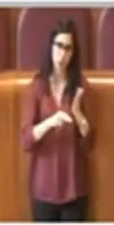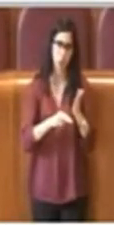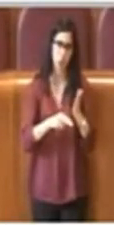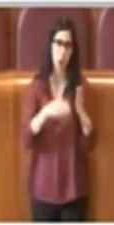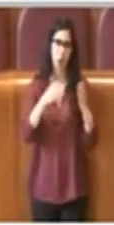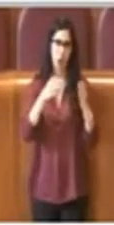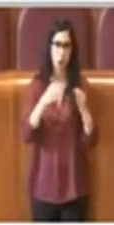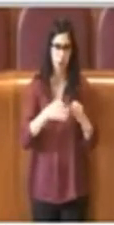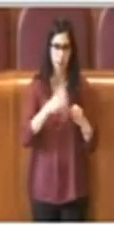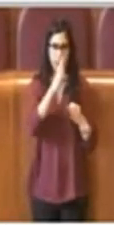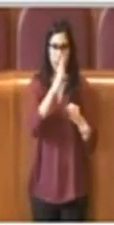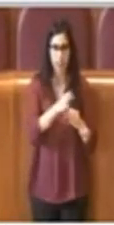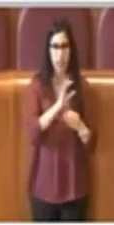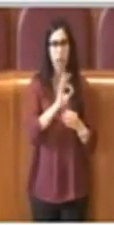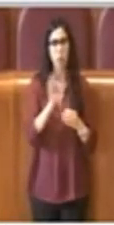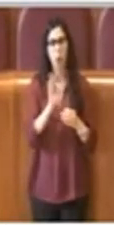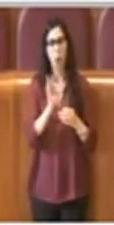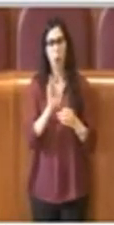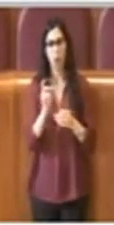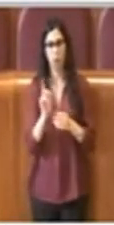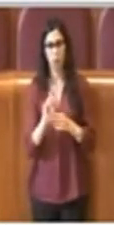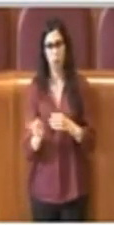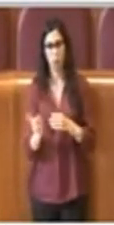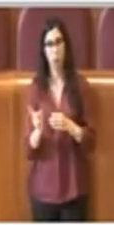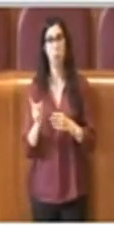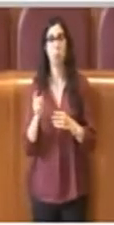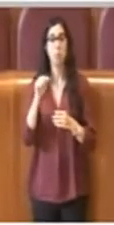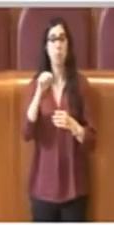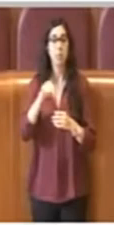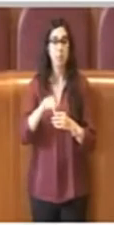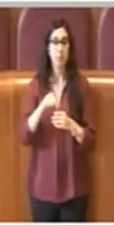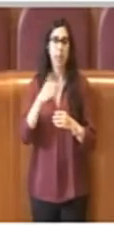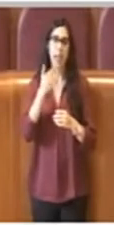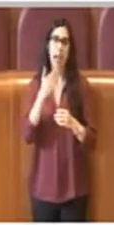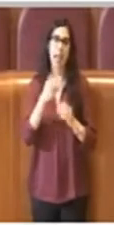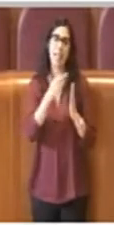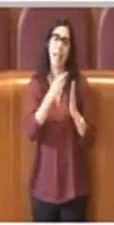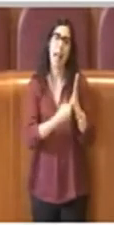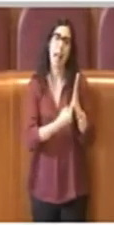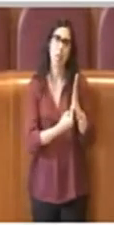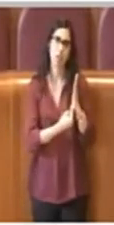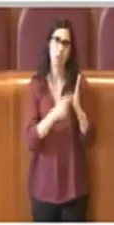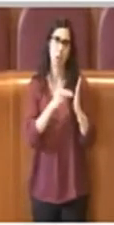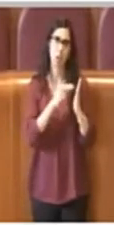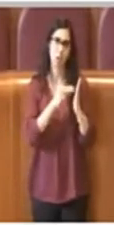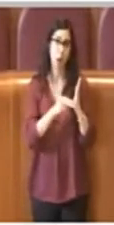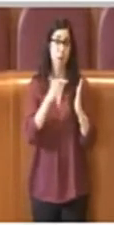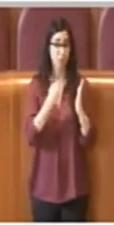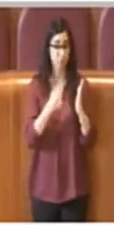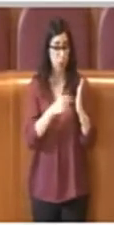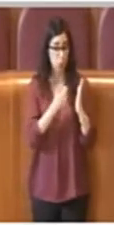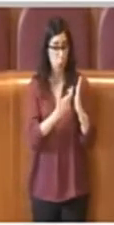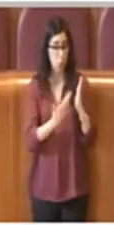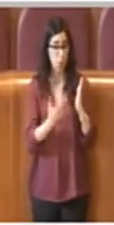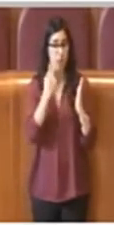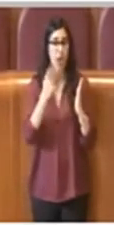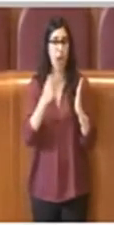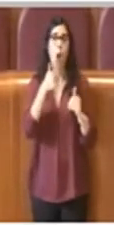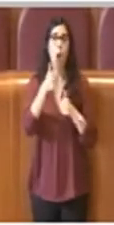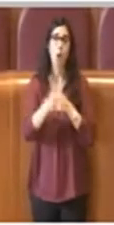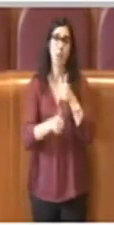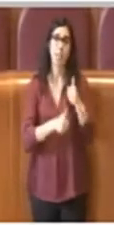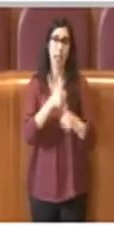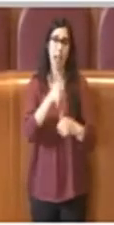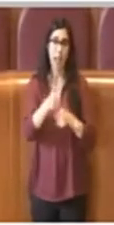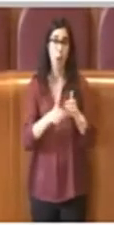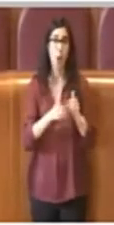registro che è a loro dedicato e quindi viene individuato questo numero di cittadini annualmente, quindi è uguale abbiamo detto al numero